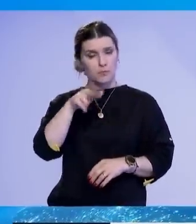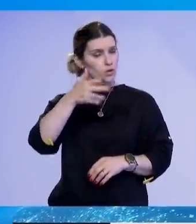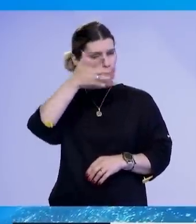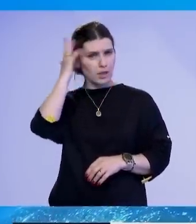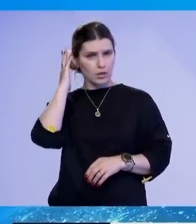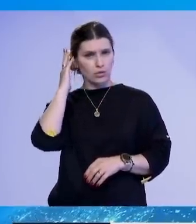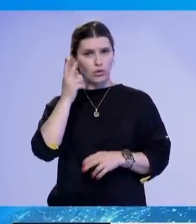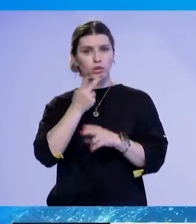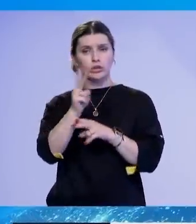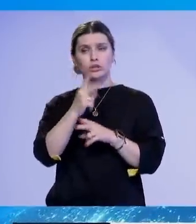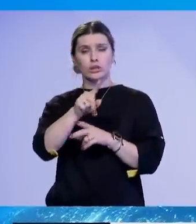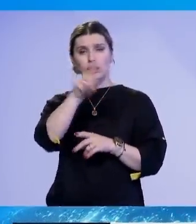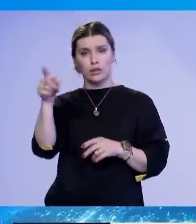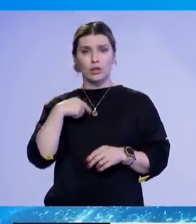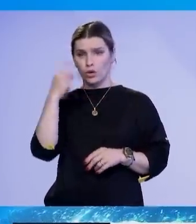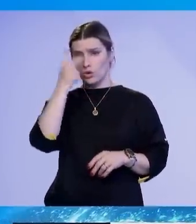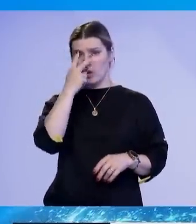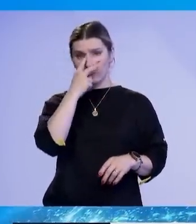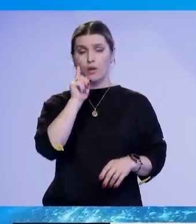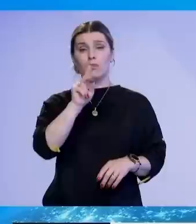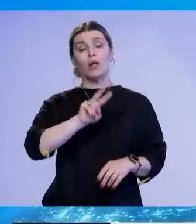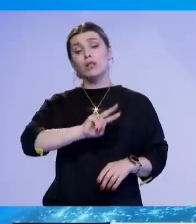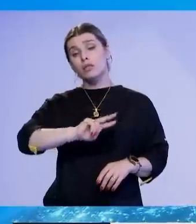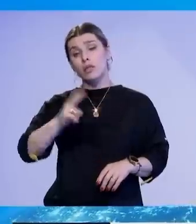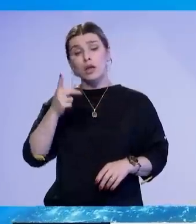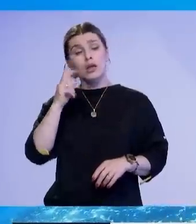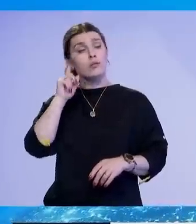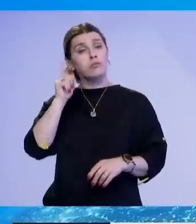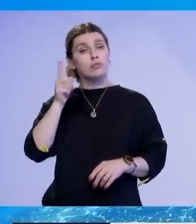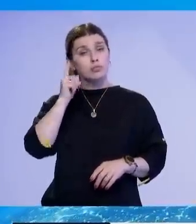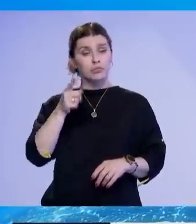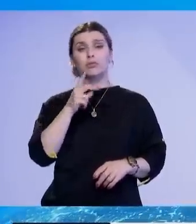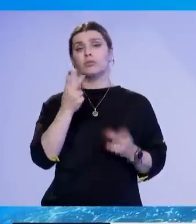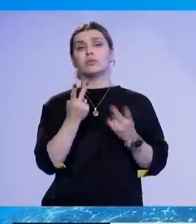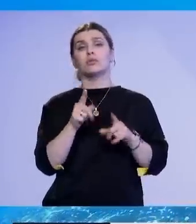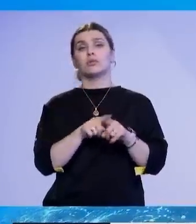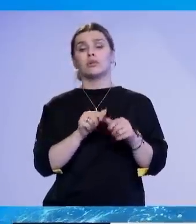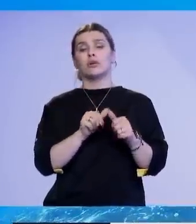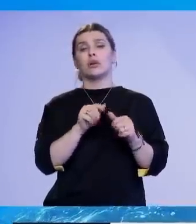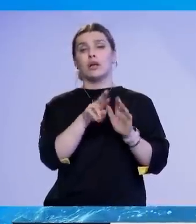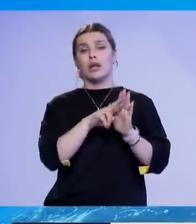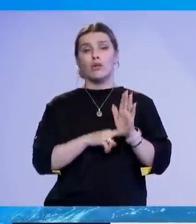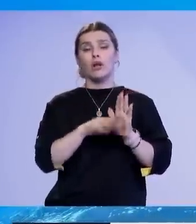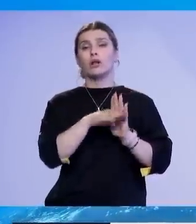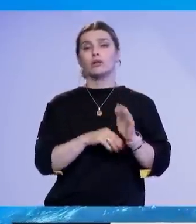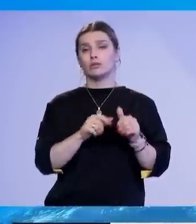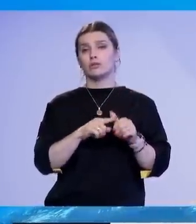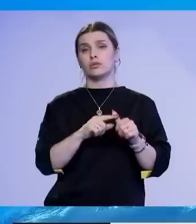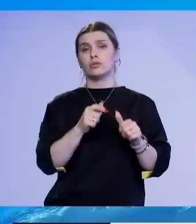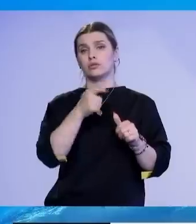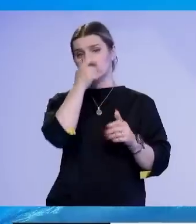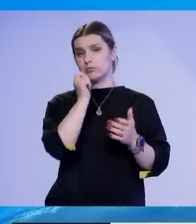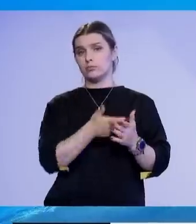nga partnerët në tërkomtarë. Por gjitho opcion tjetër do të ishte mos përmbushje obligimeve kushtetueset të qeveris ndaj kryetareve të rin.